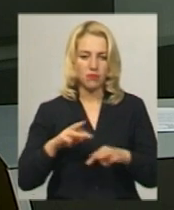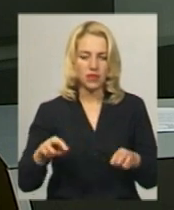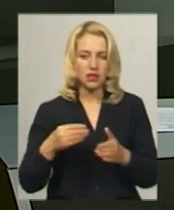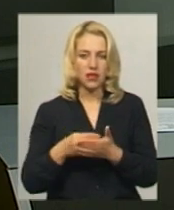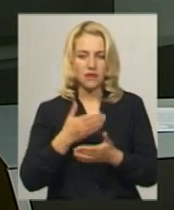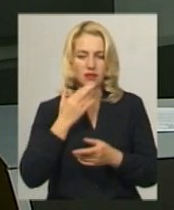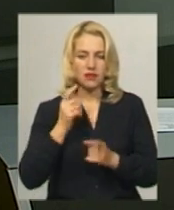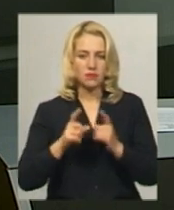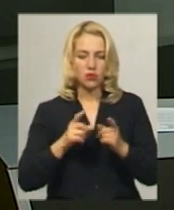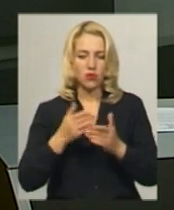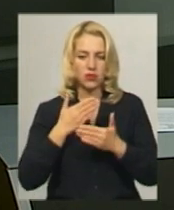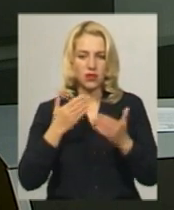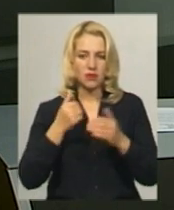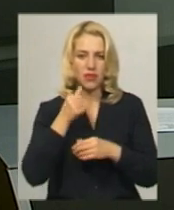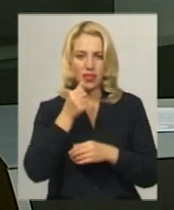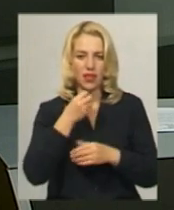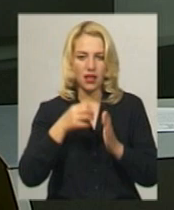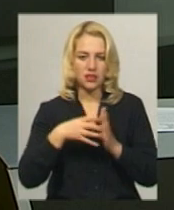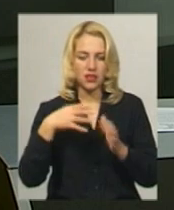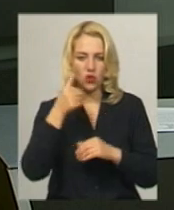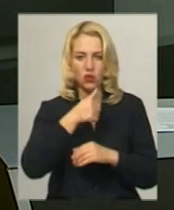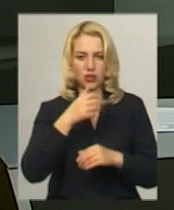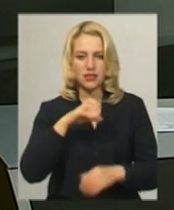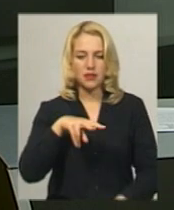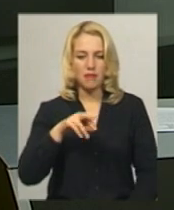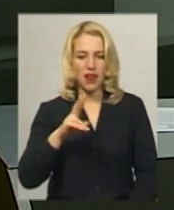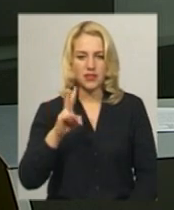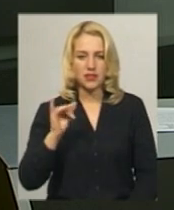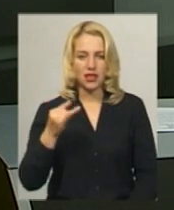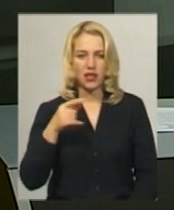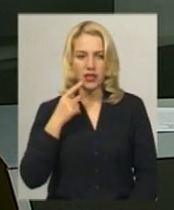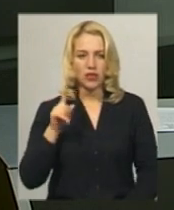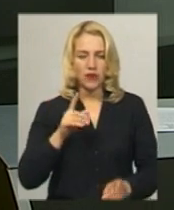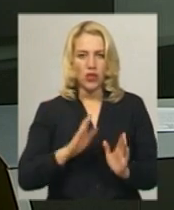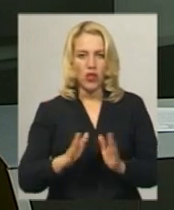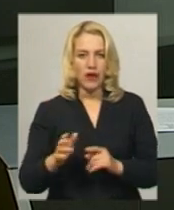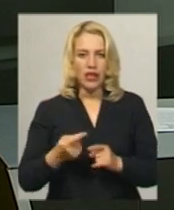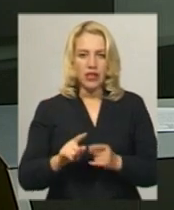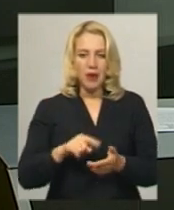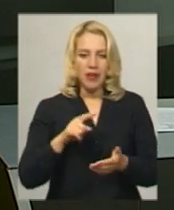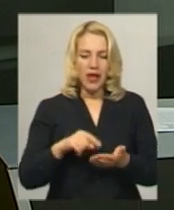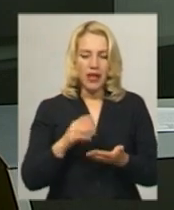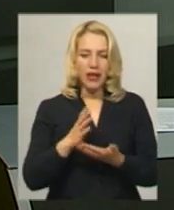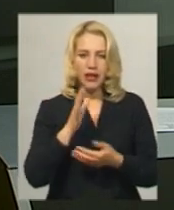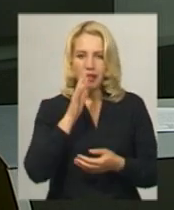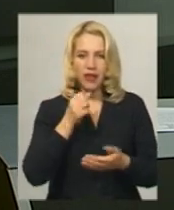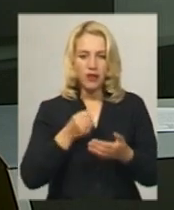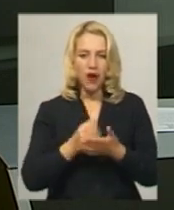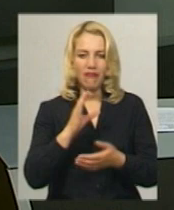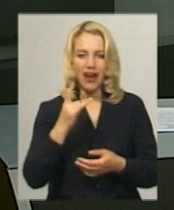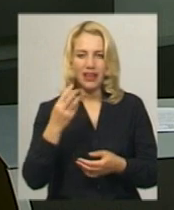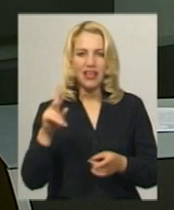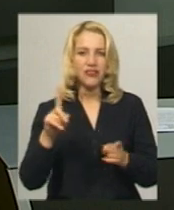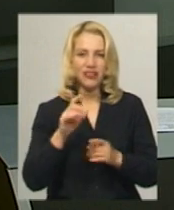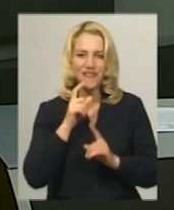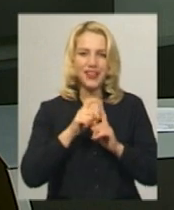років. Генеральний директор «Укрпошти» Ігор Смілянський каже, щоб владнати це питання, є час до вересня. Що на це відповіли у